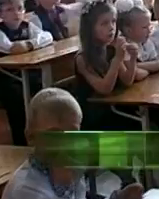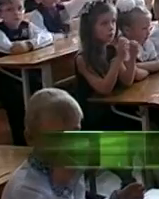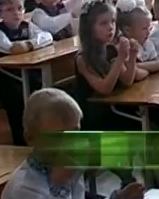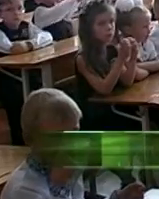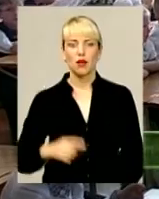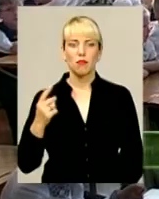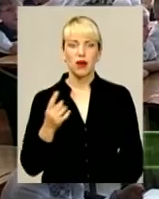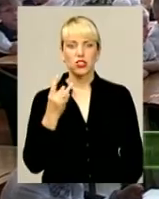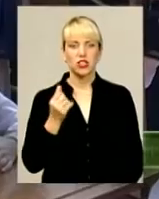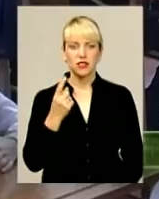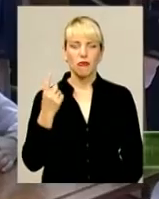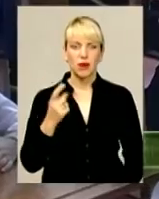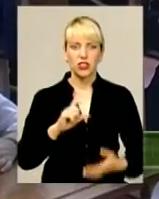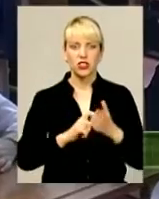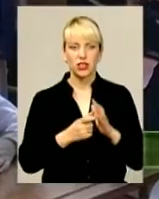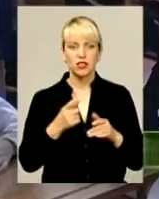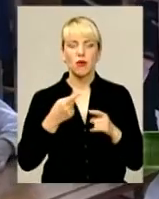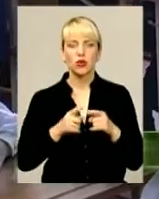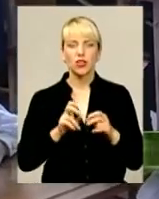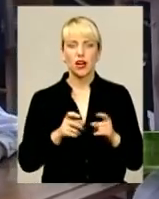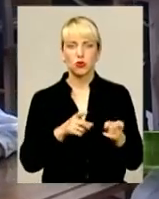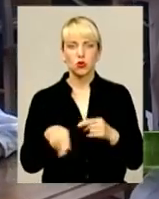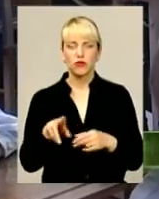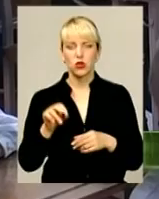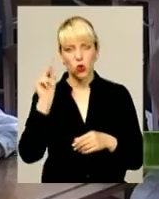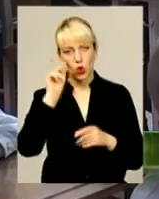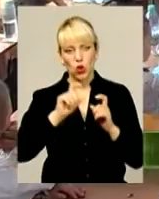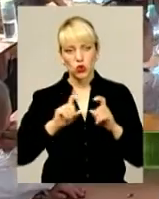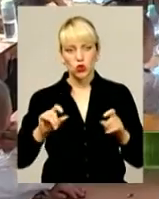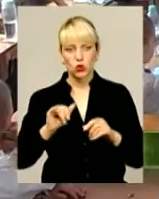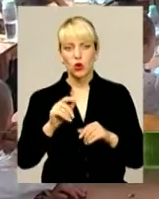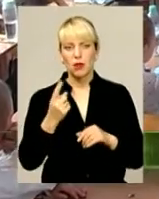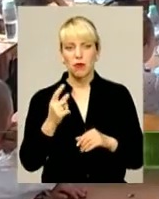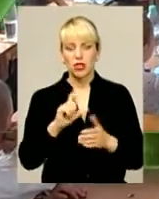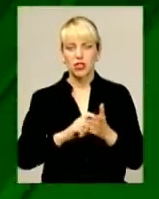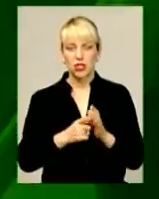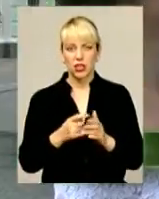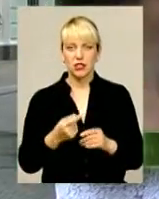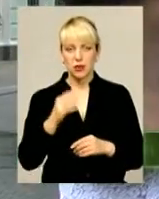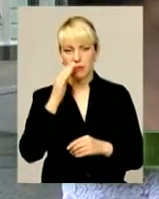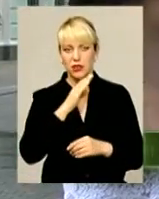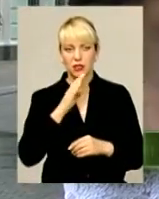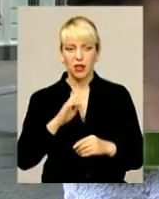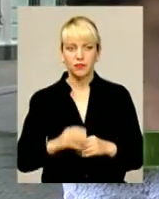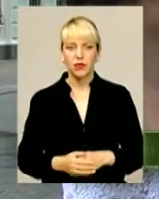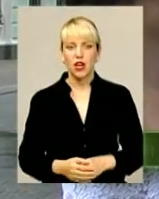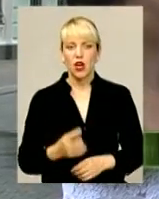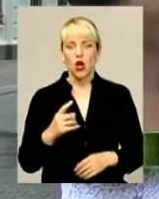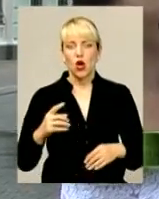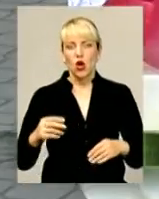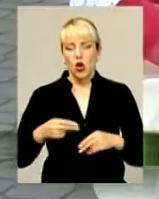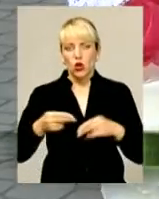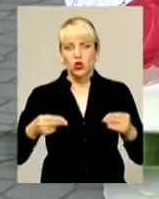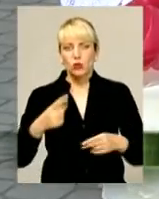Перший раз у перший клас. Про те, як підготуватися до школи першечку та батькам школярика. Шлюб за добу. Чи